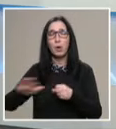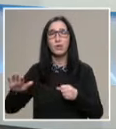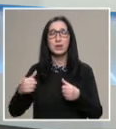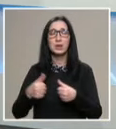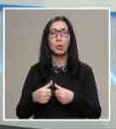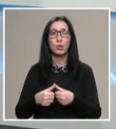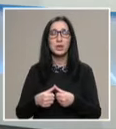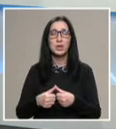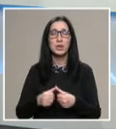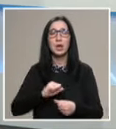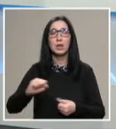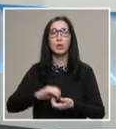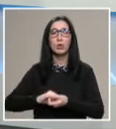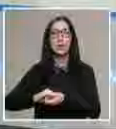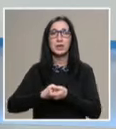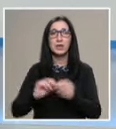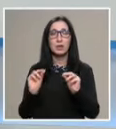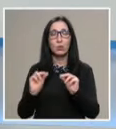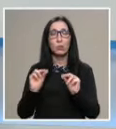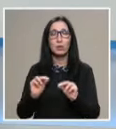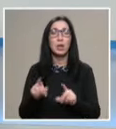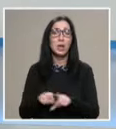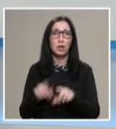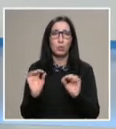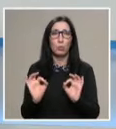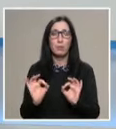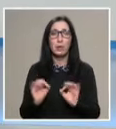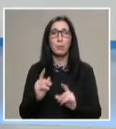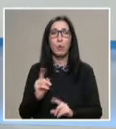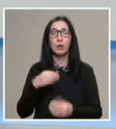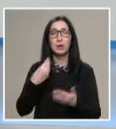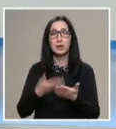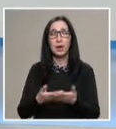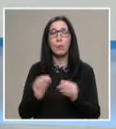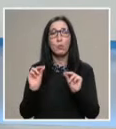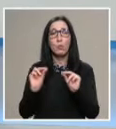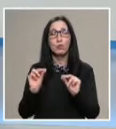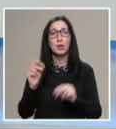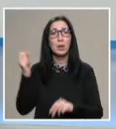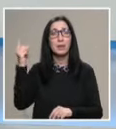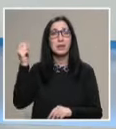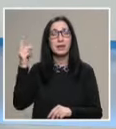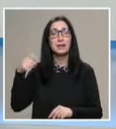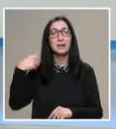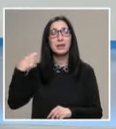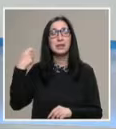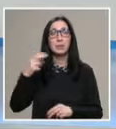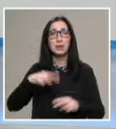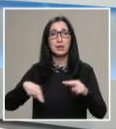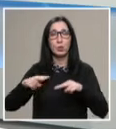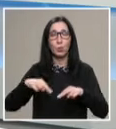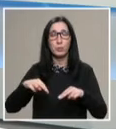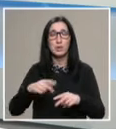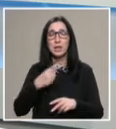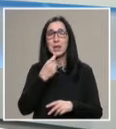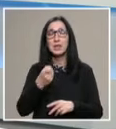логистика и организация на обученията. Като пример мога да дам обучението на председателите на изпитните комисии